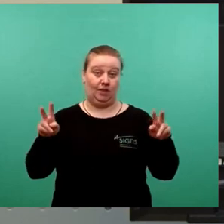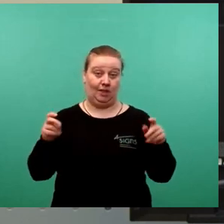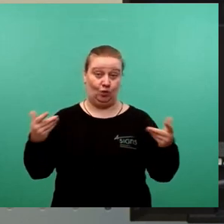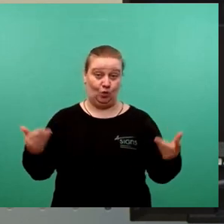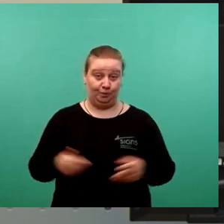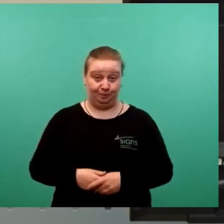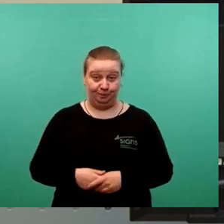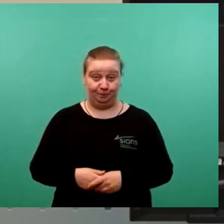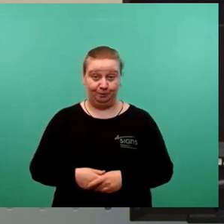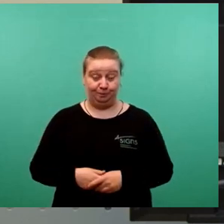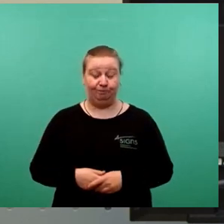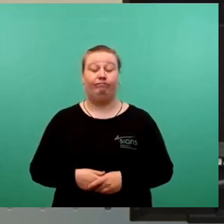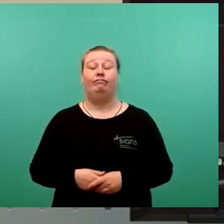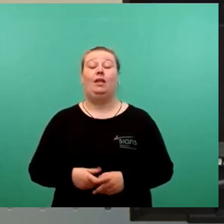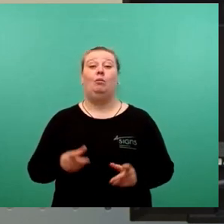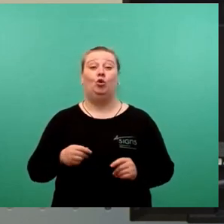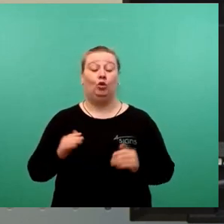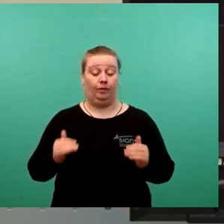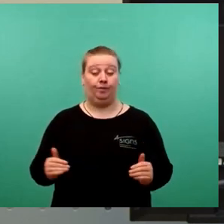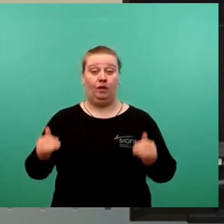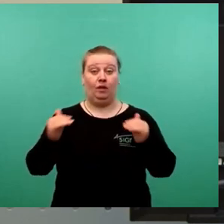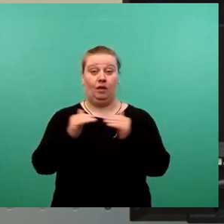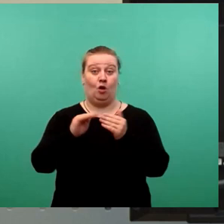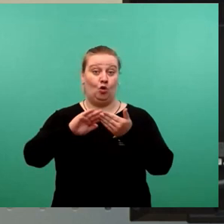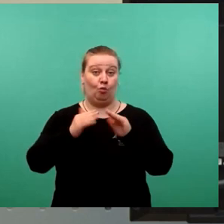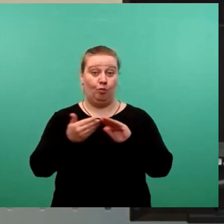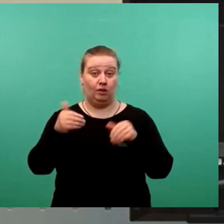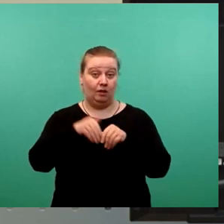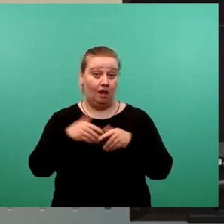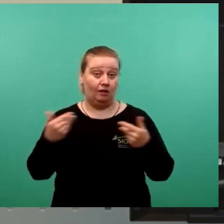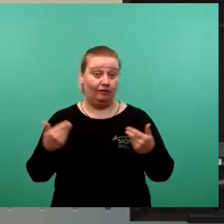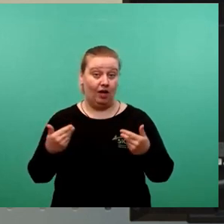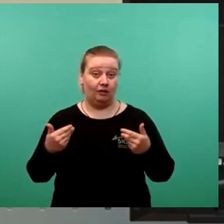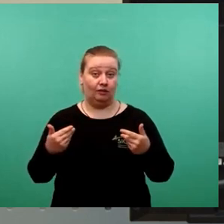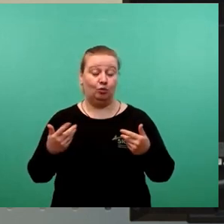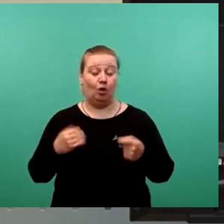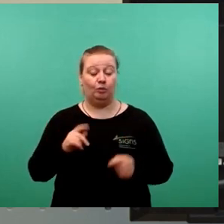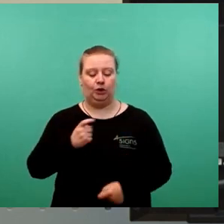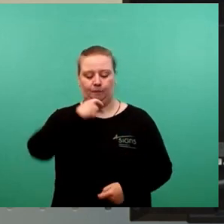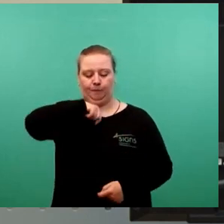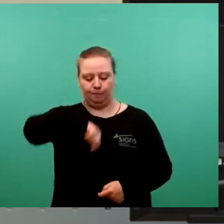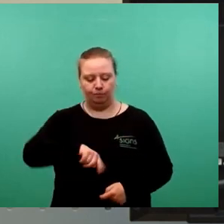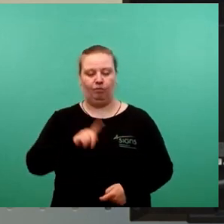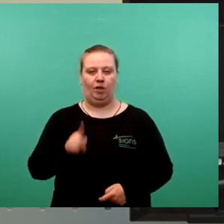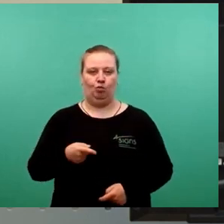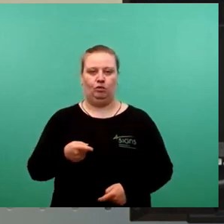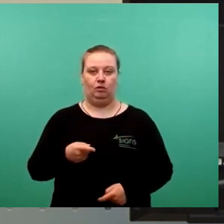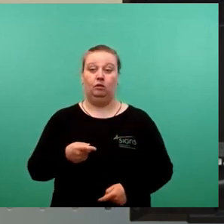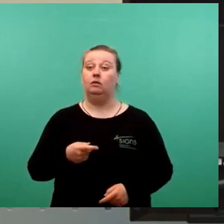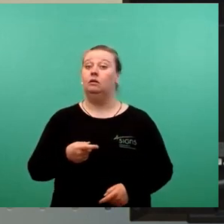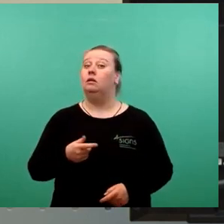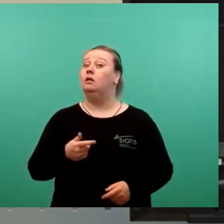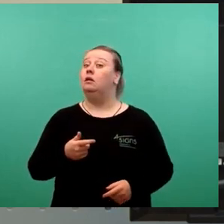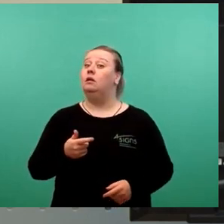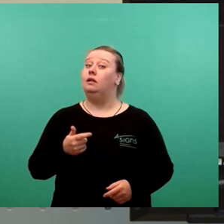Zum Wesen des Kompromisses gehört es wiederum, dass Kröten geschluckt werden müssen. Ja, ich sage es hier bewusst,